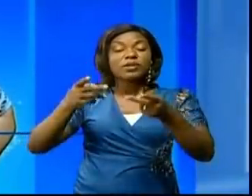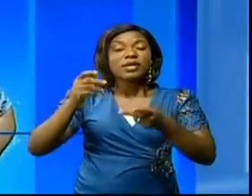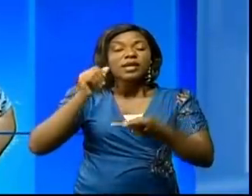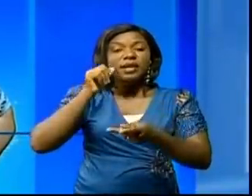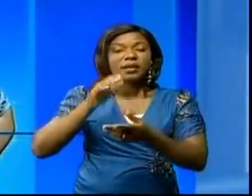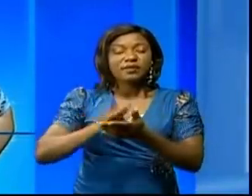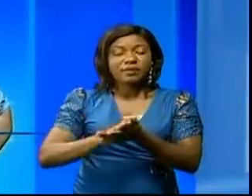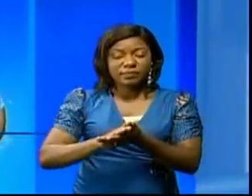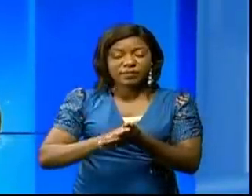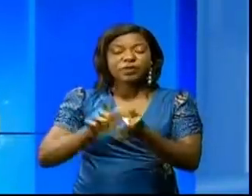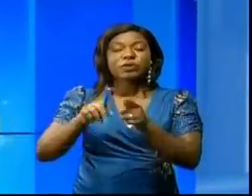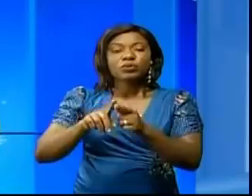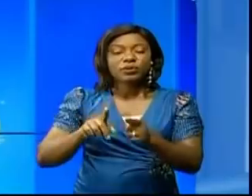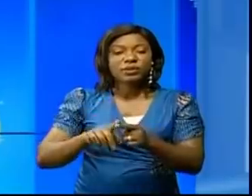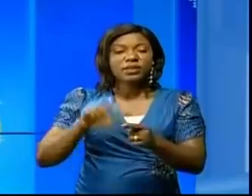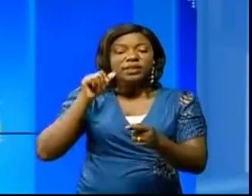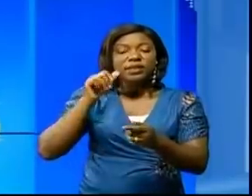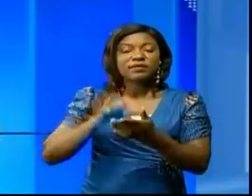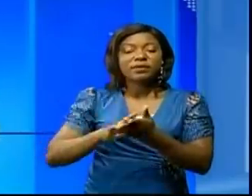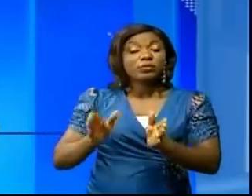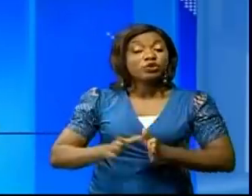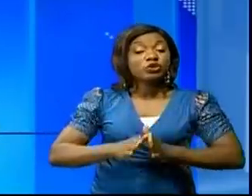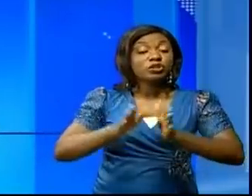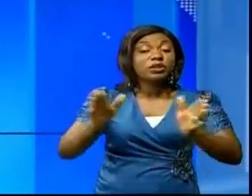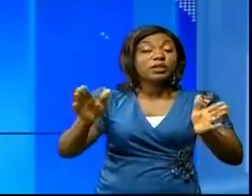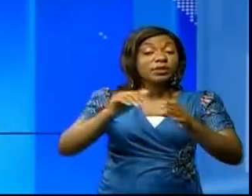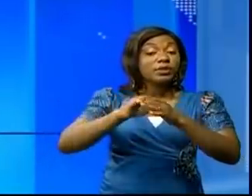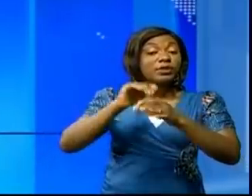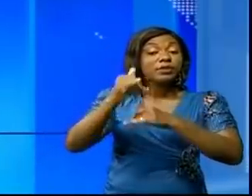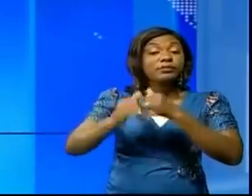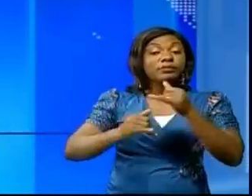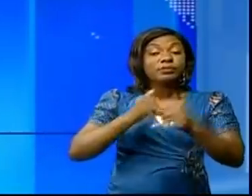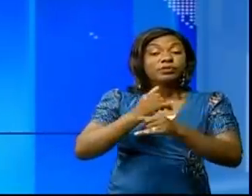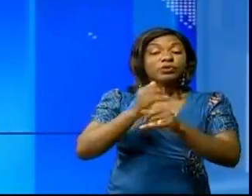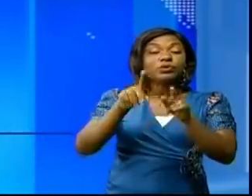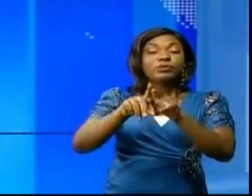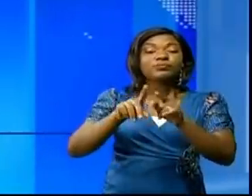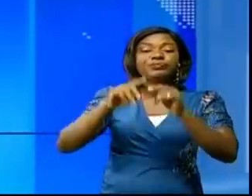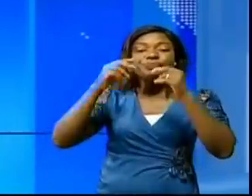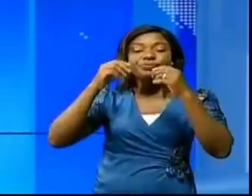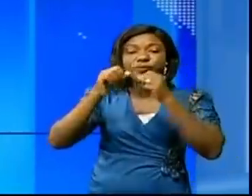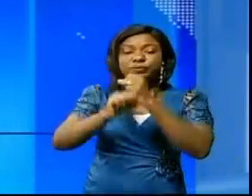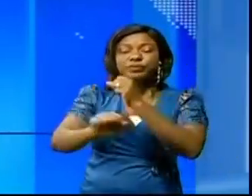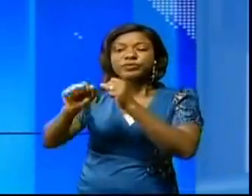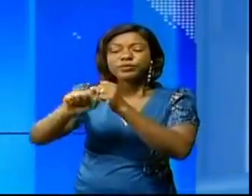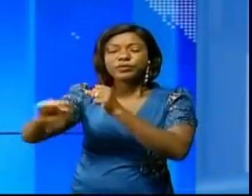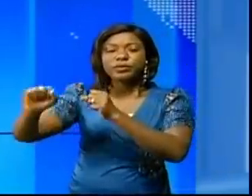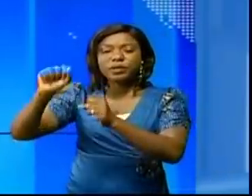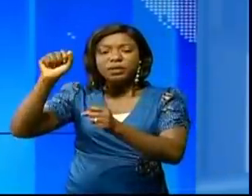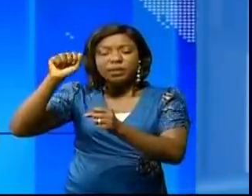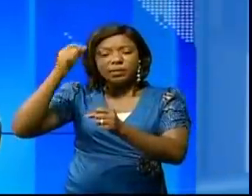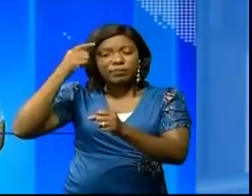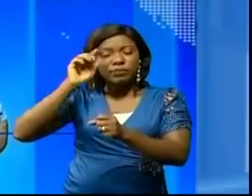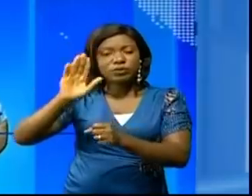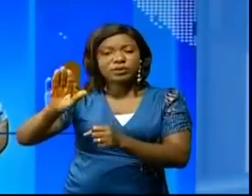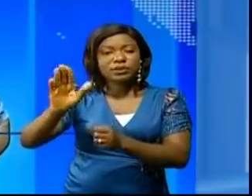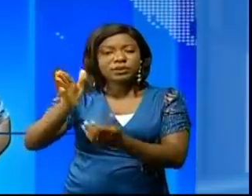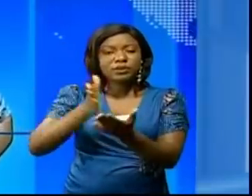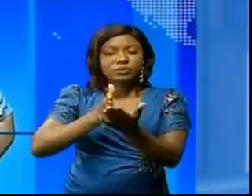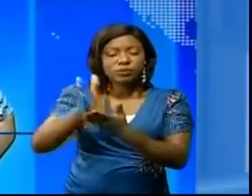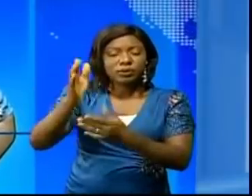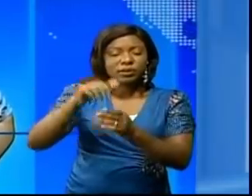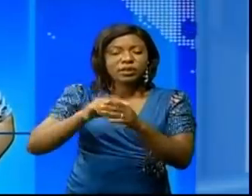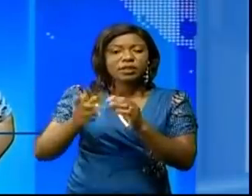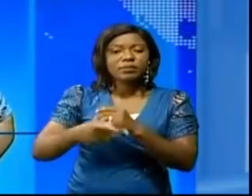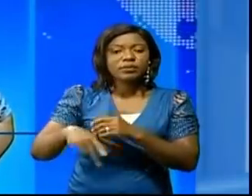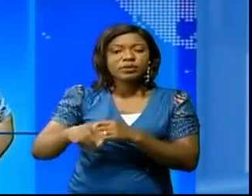où la femme, dans l'ensemble du monde, est sensibilisée sur ce droit. Dans la province du Haut Katanga,